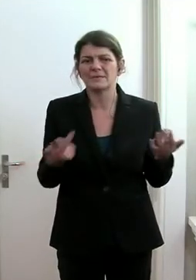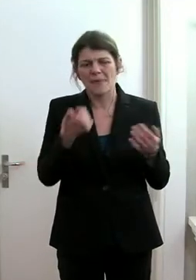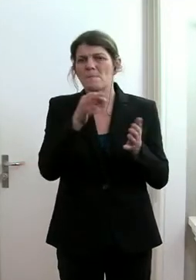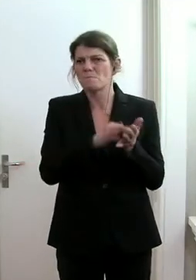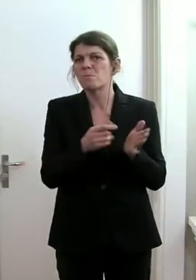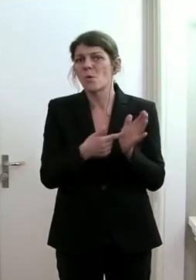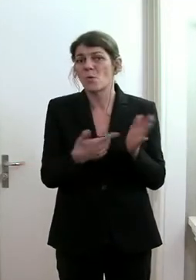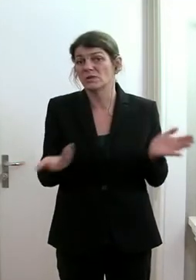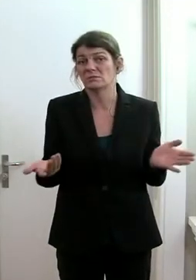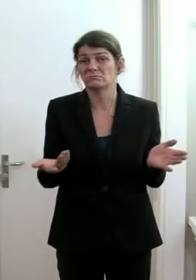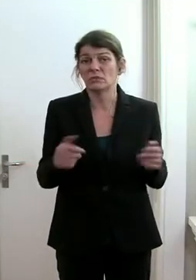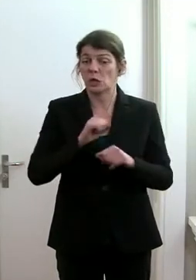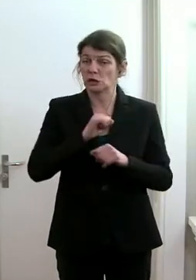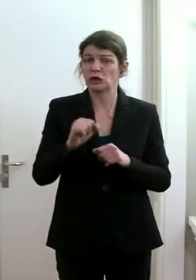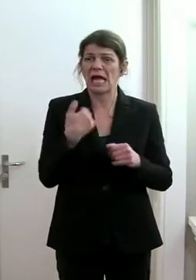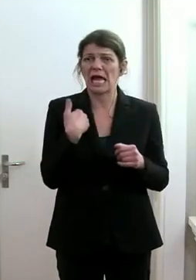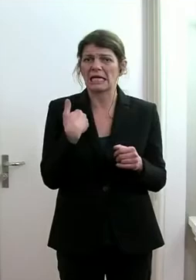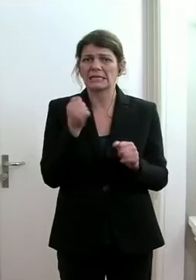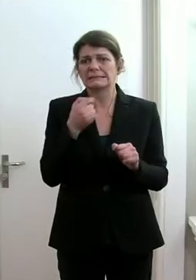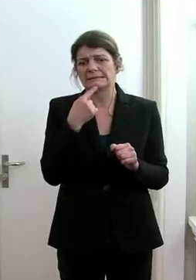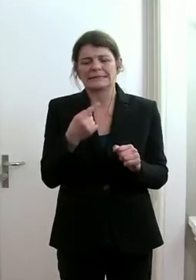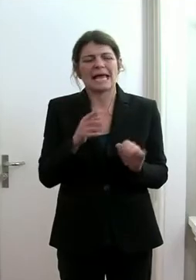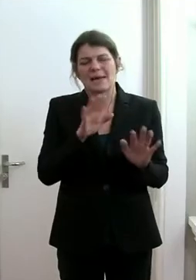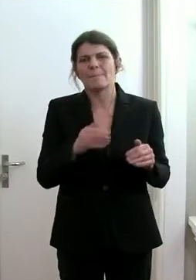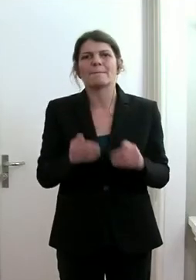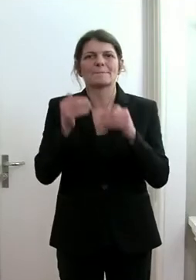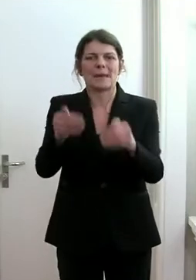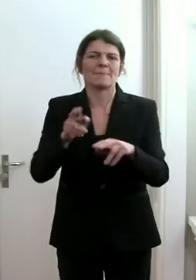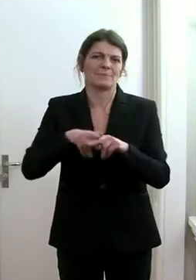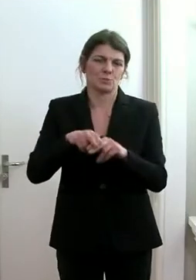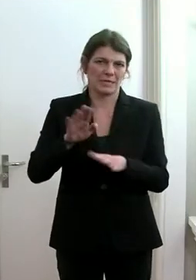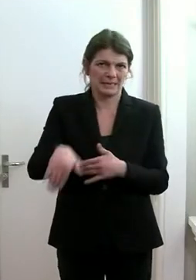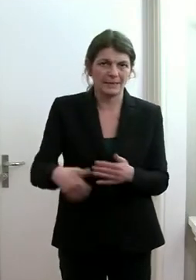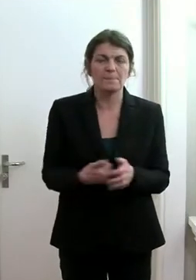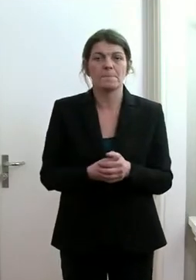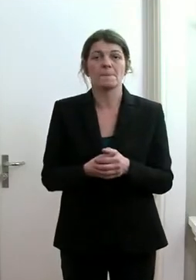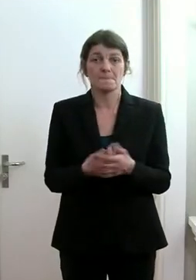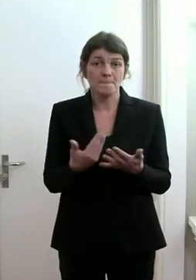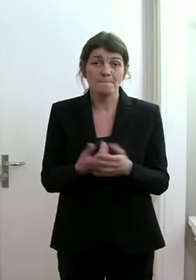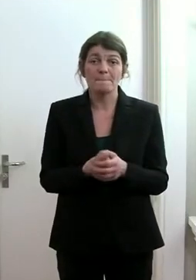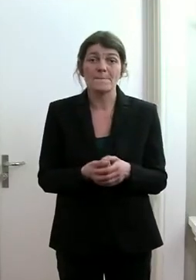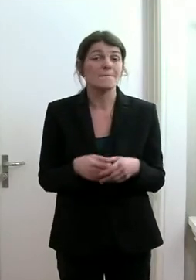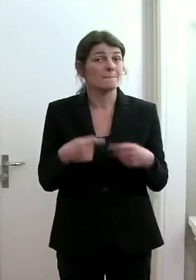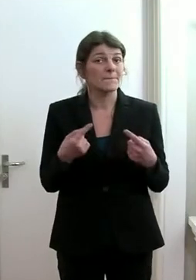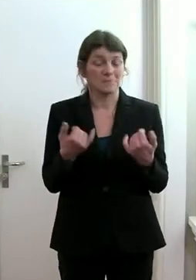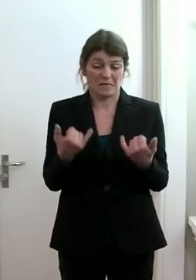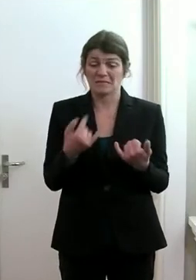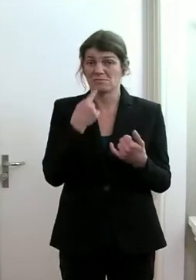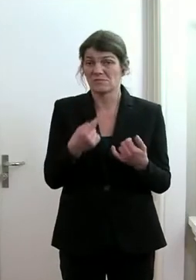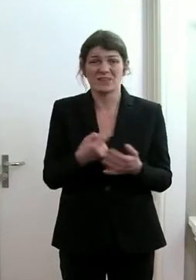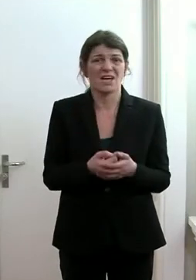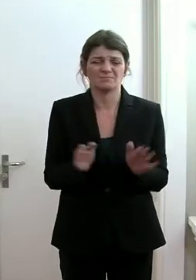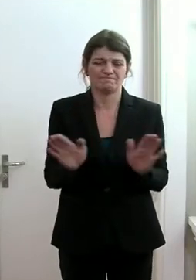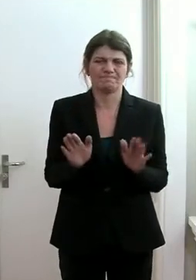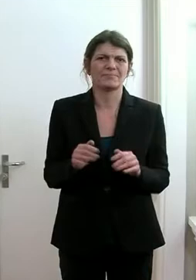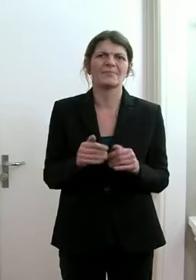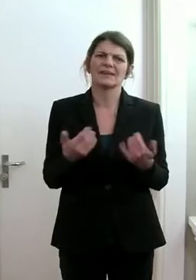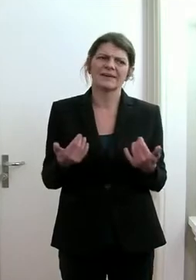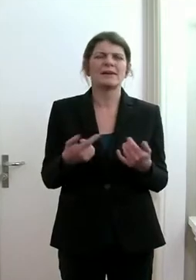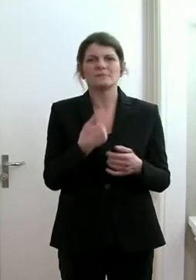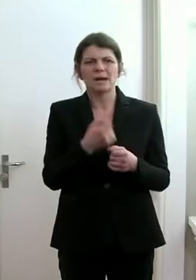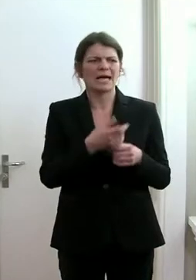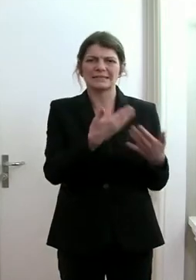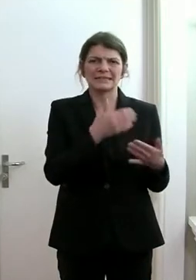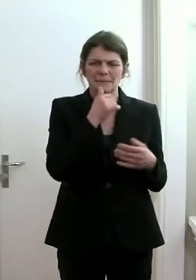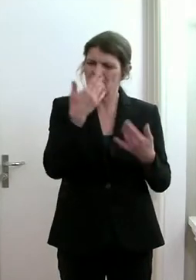Punkt, wo man ziemlich schnell mal schaut, dass man die dann aussetzen lassen kann und dann sagt, wir machen jetzt das nicht und dafür